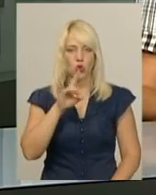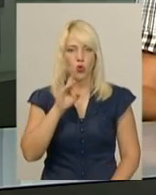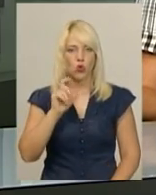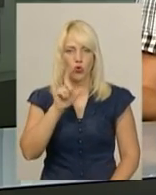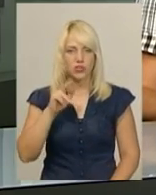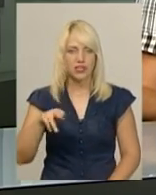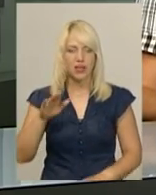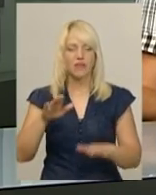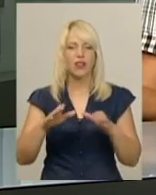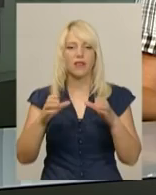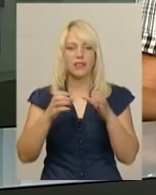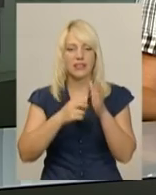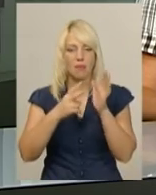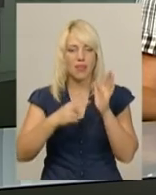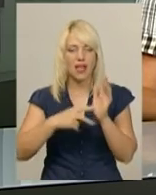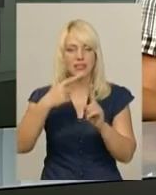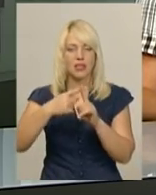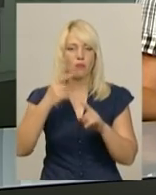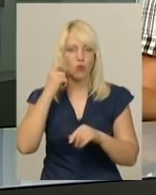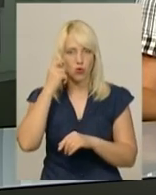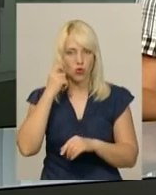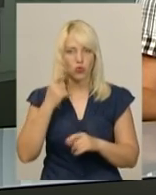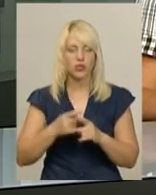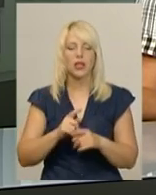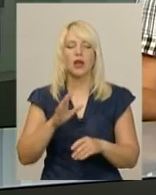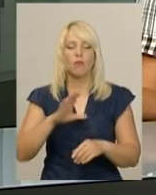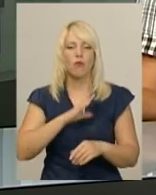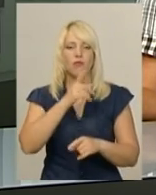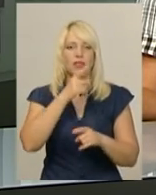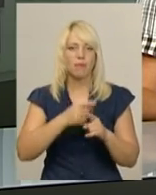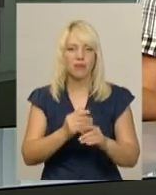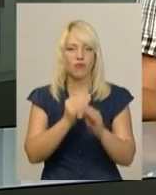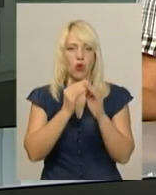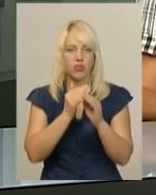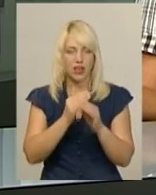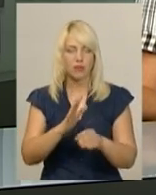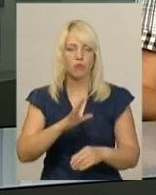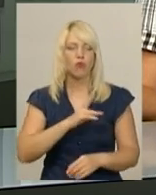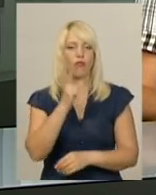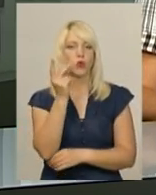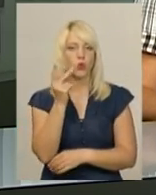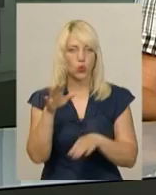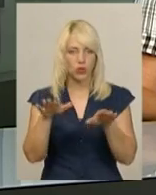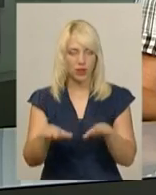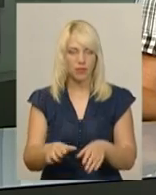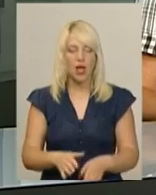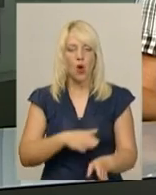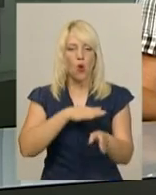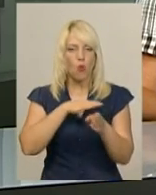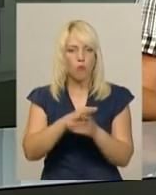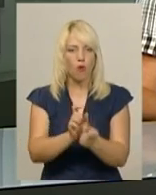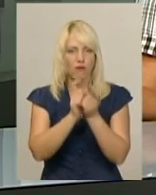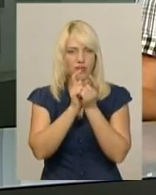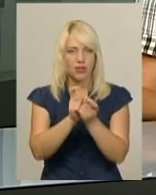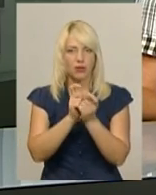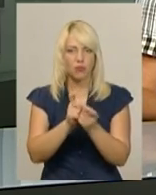категорії 18+, в абсолютній ваговій категорії, також у напівконтактних поєдинках був другим. У повноконтактних боях Дмитро